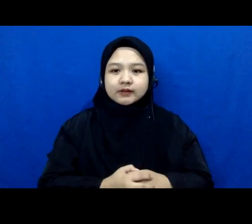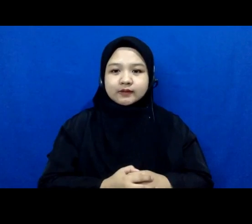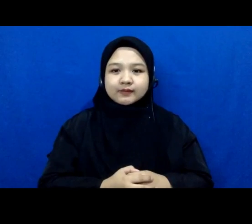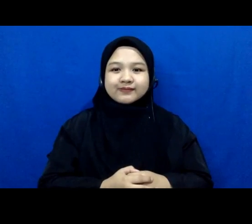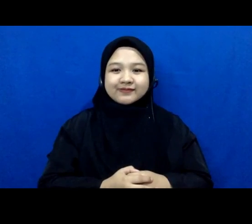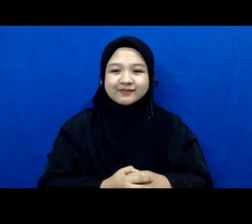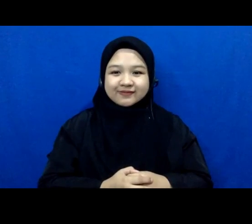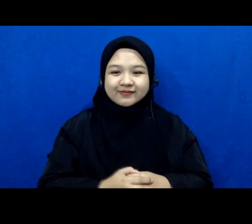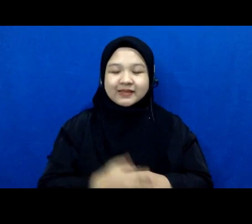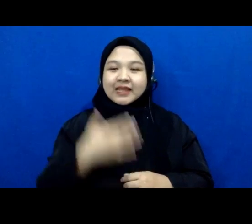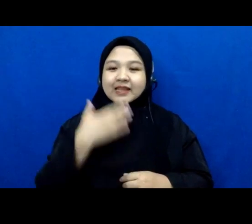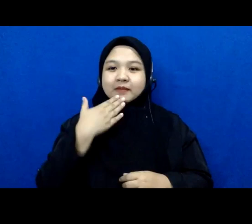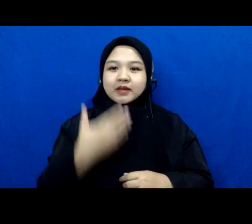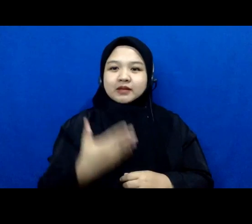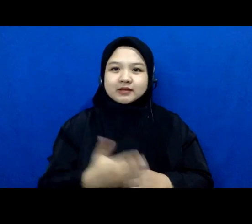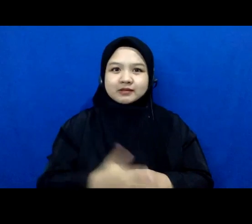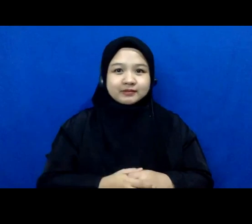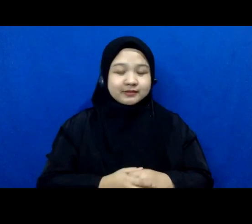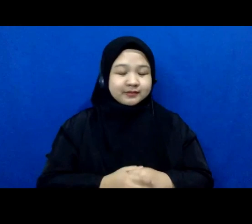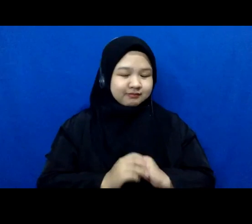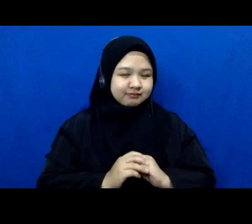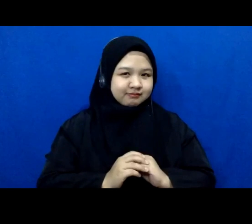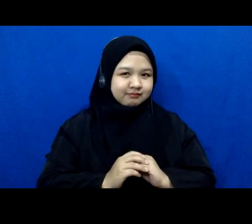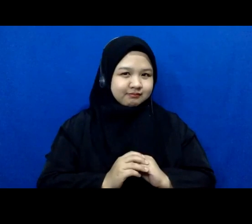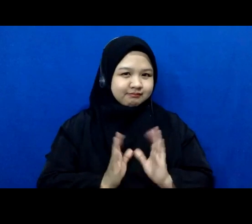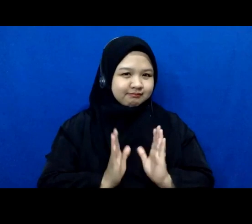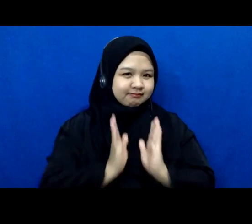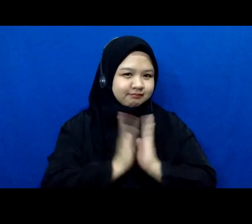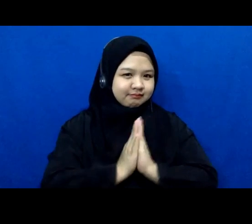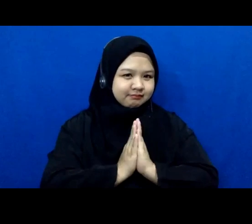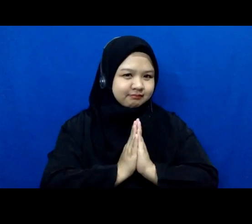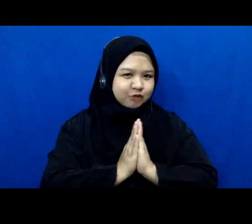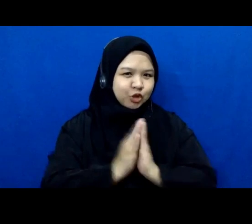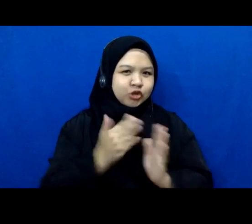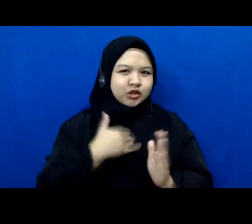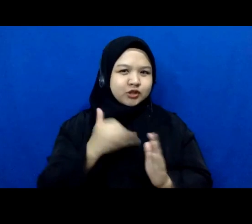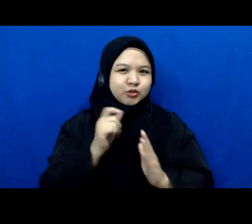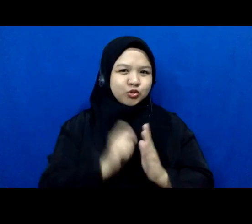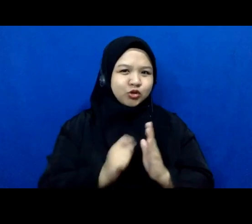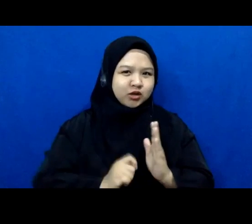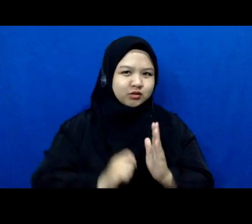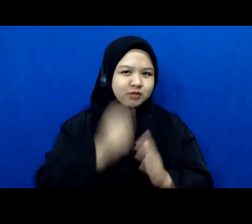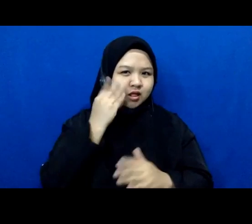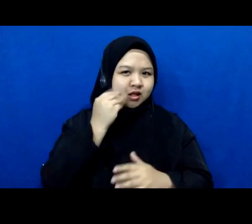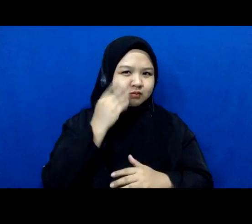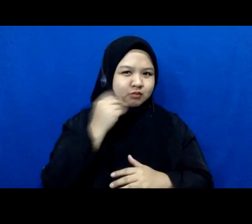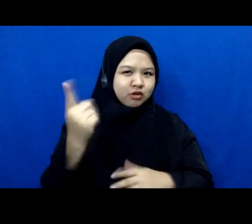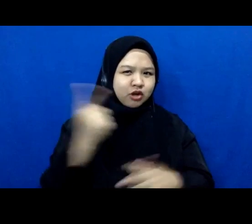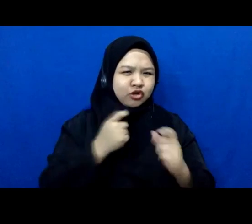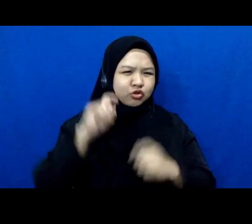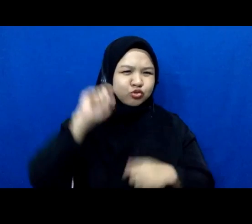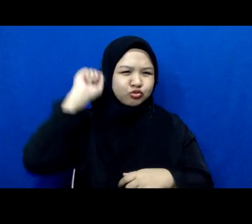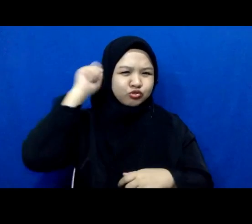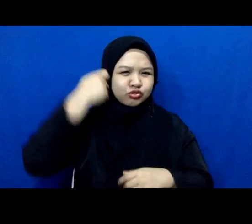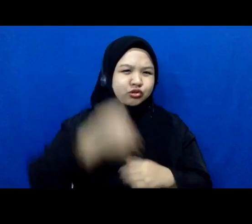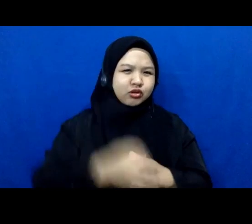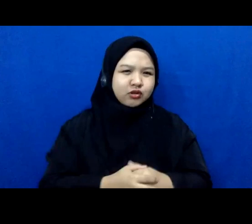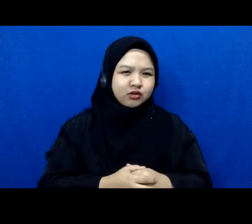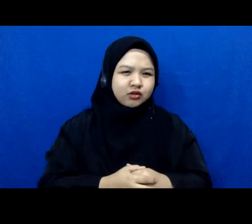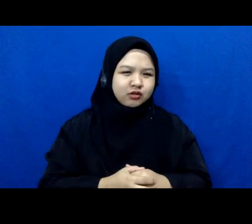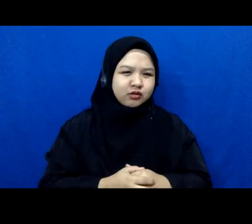terima kasih ya ampun Mbak ini pertanyaannya kayak saya jurnaliser pengalaman aja susah ya gak gini